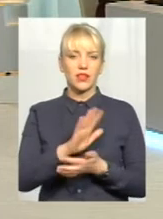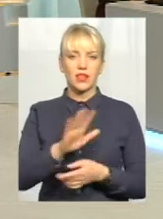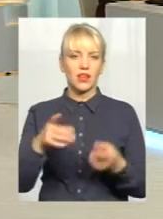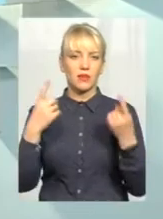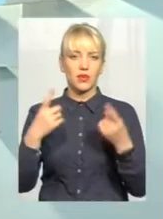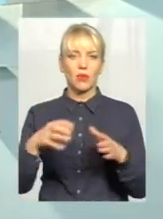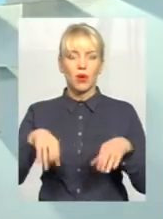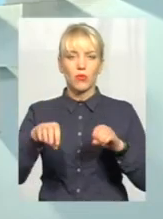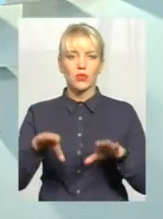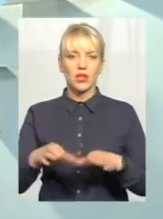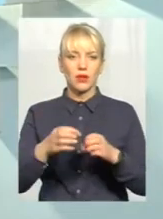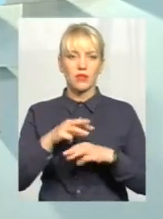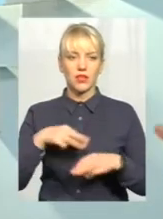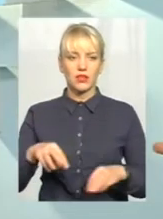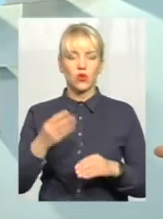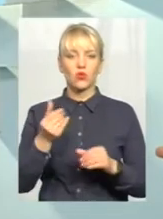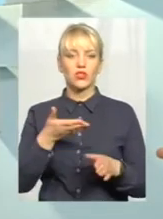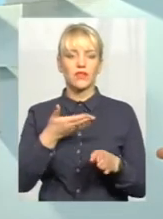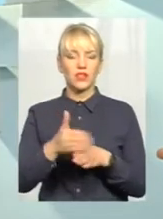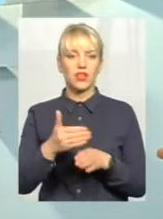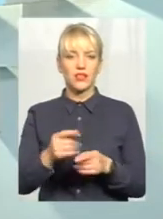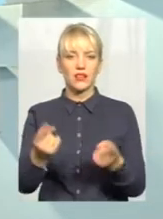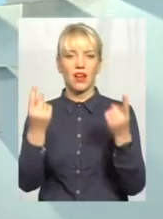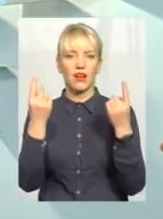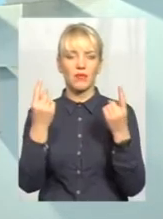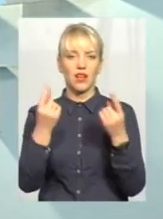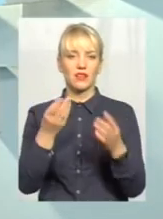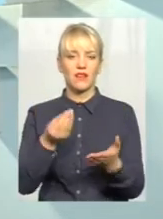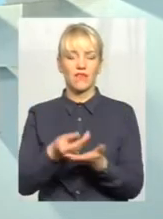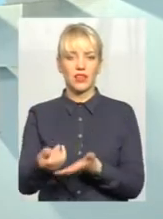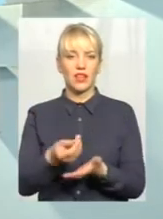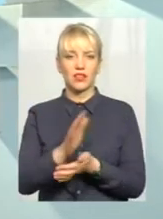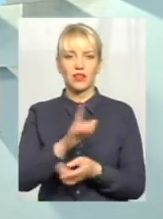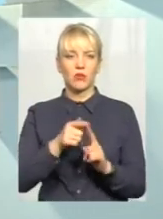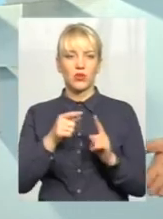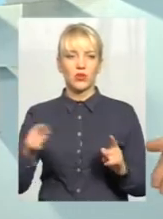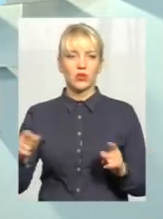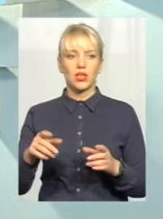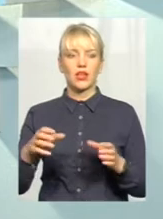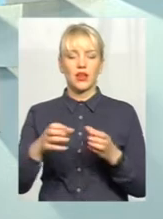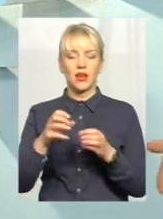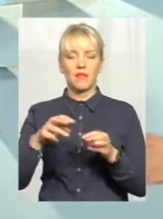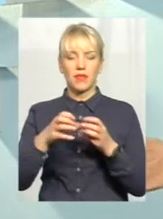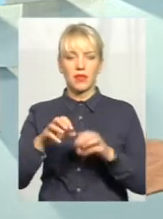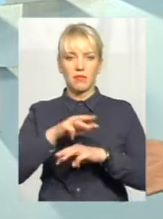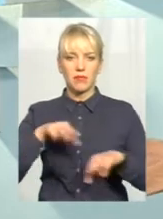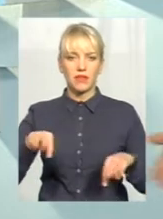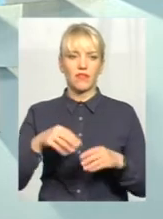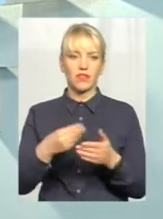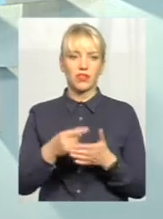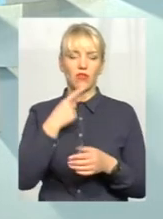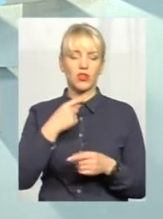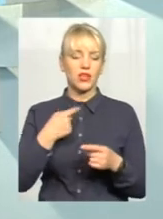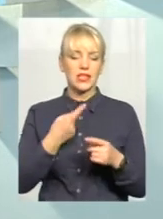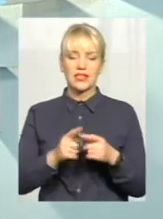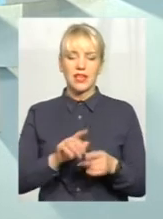Кабміну про виділення, тобто, кошти виділяються на капітальні видатки, простіше, а не на поточні. І на рівні Мінфіну чітко прийняли рішення. Ми це не фінансуємо.